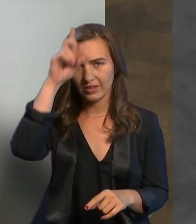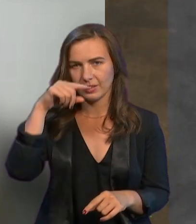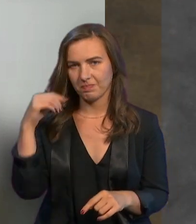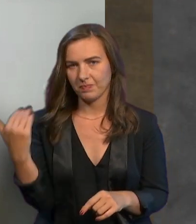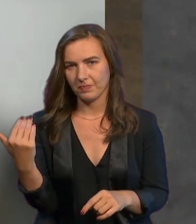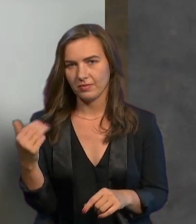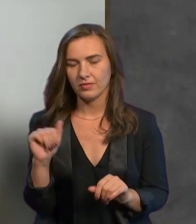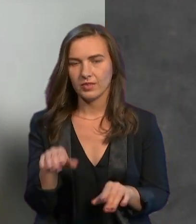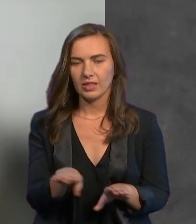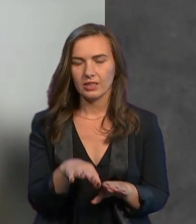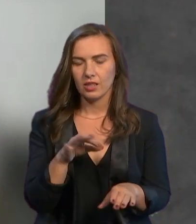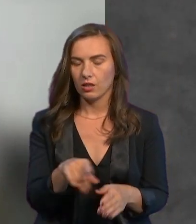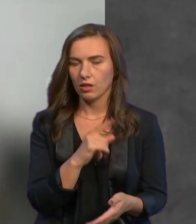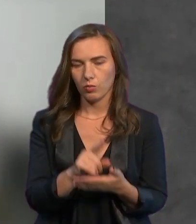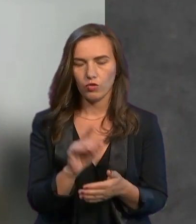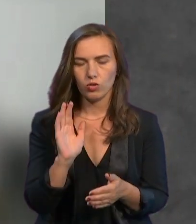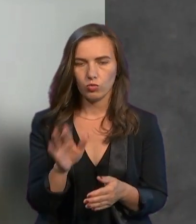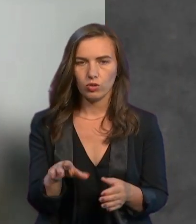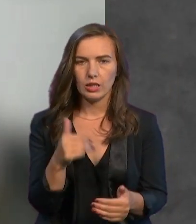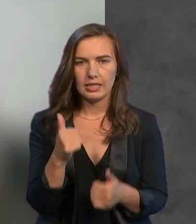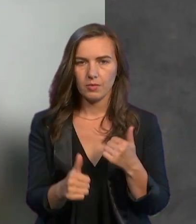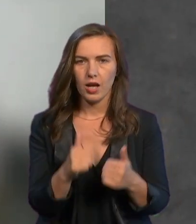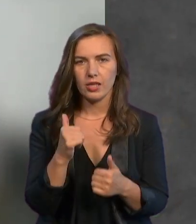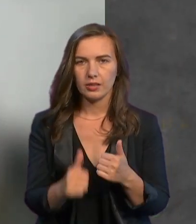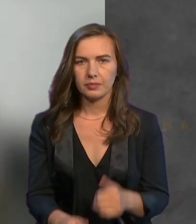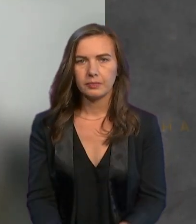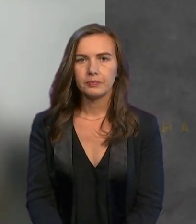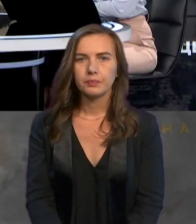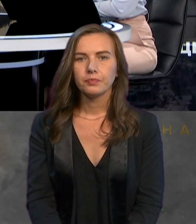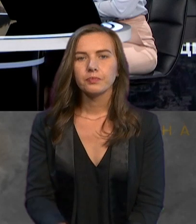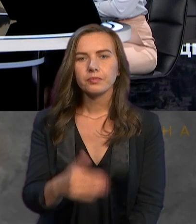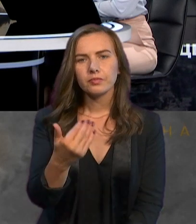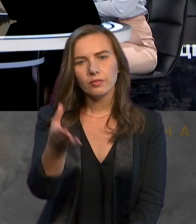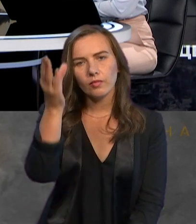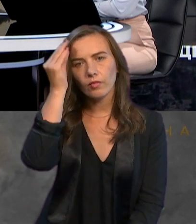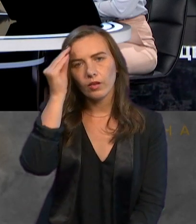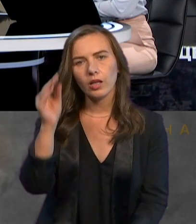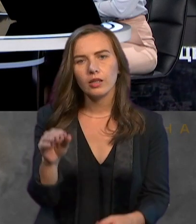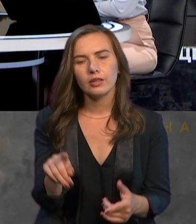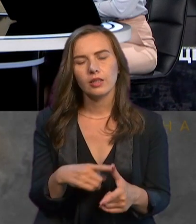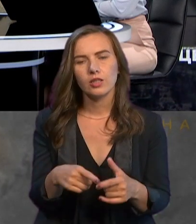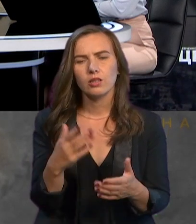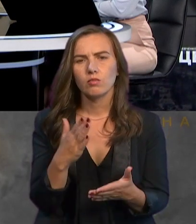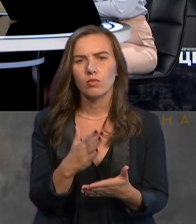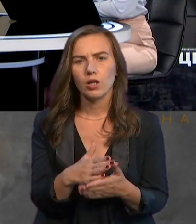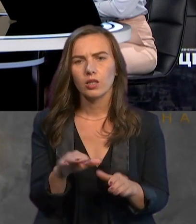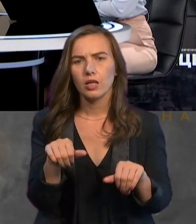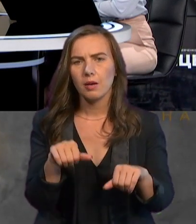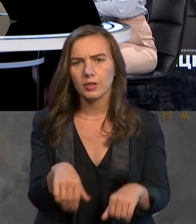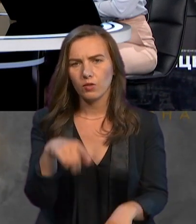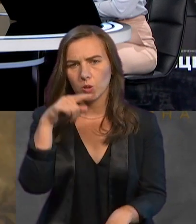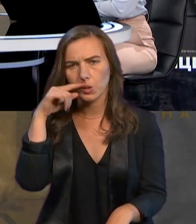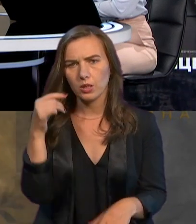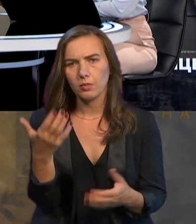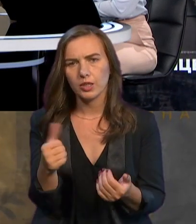не повинні бути на змаганнях. Як Ви вважаєте, чи мають право росіяни брати